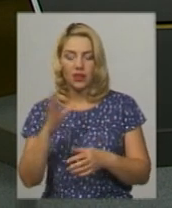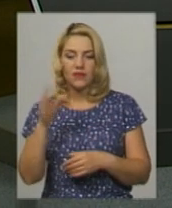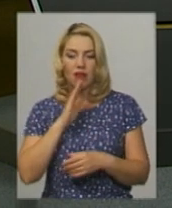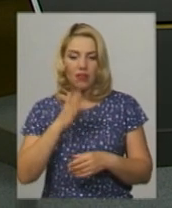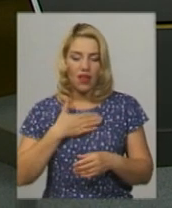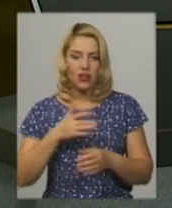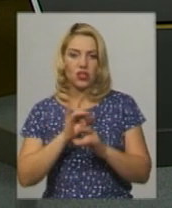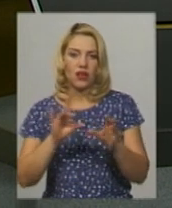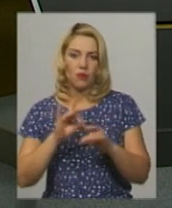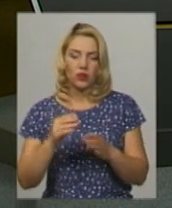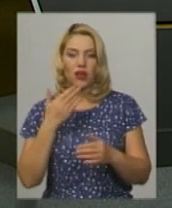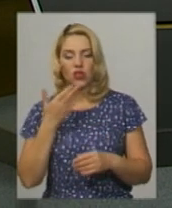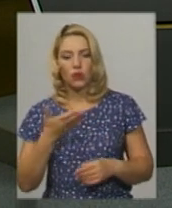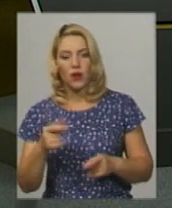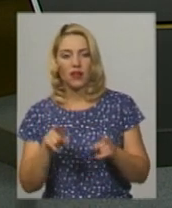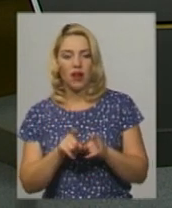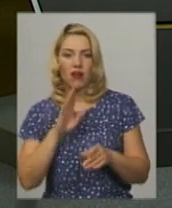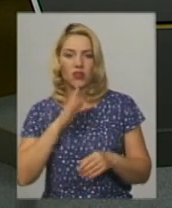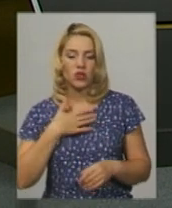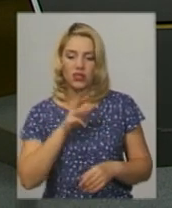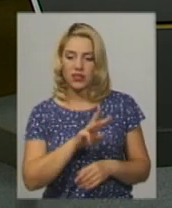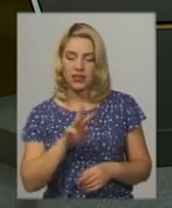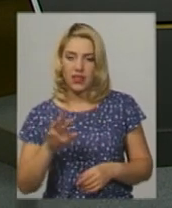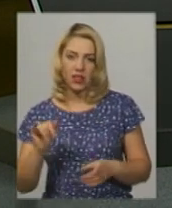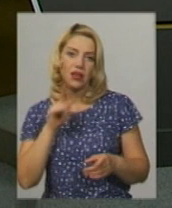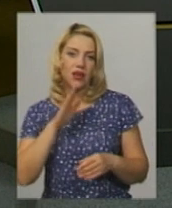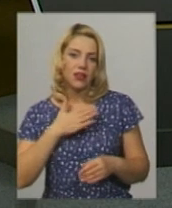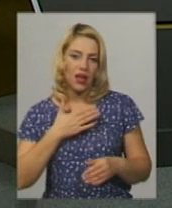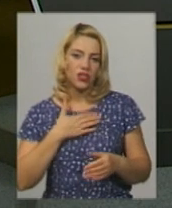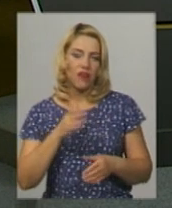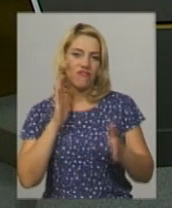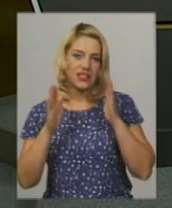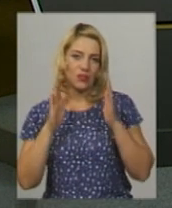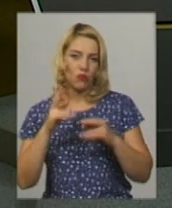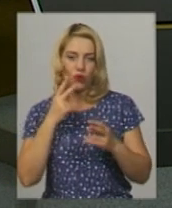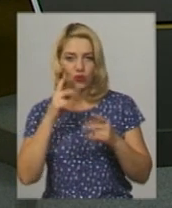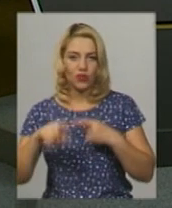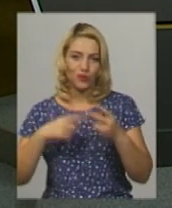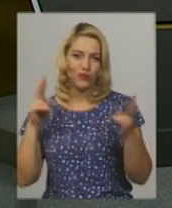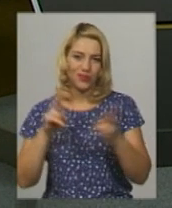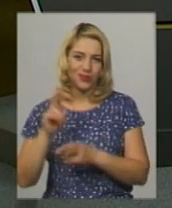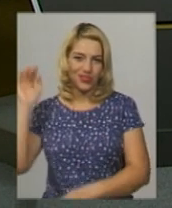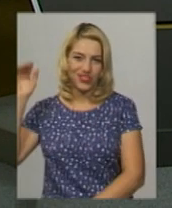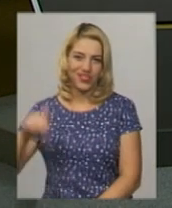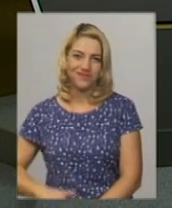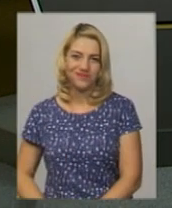репортажі та коментарі, а також на нашому сайті і в нашій сторінці на Facebook. Побачимося о 20.30.